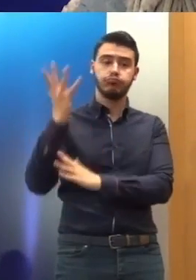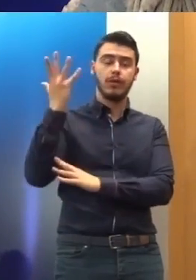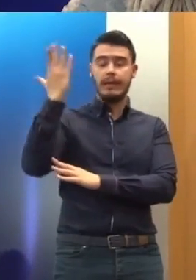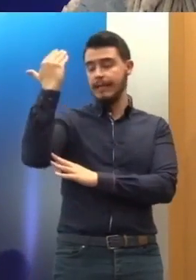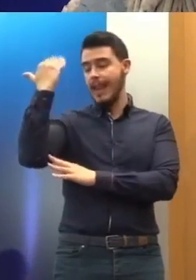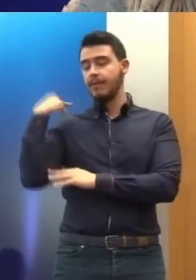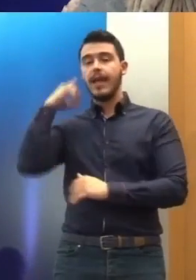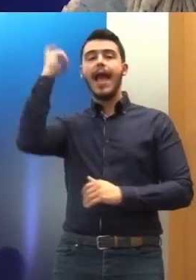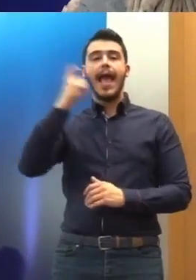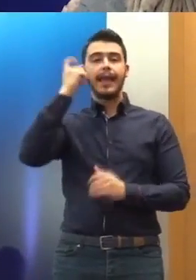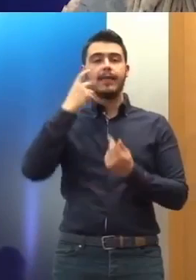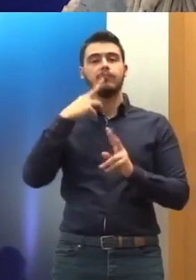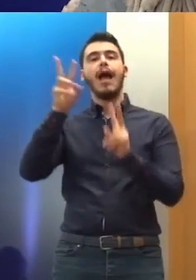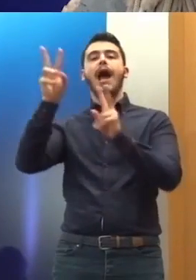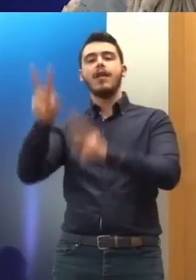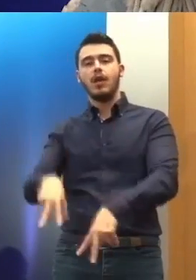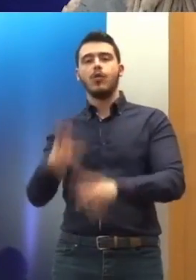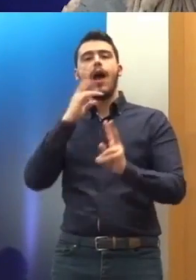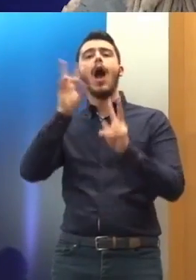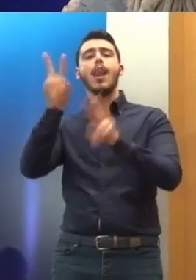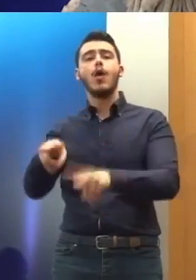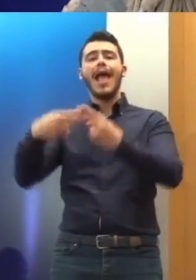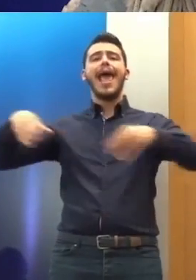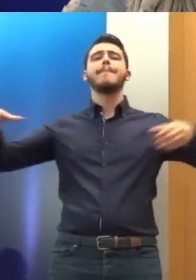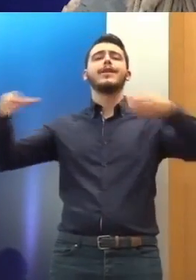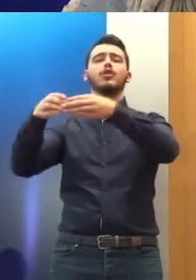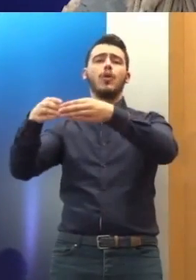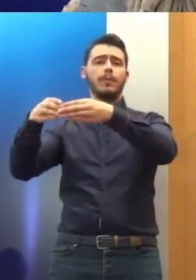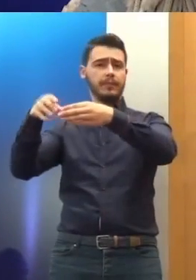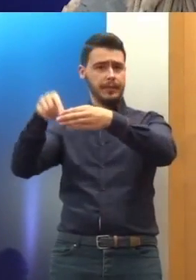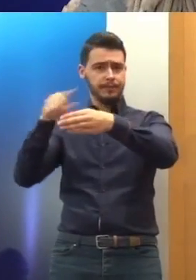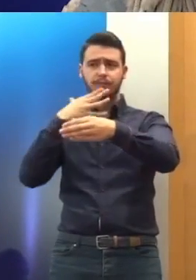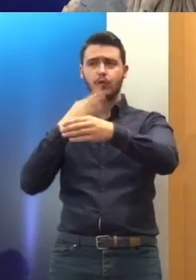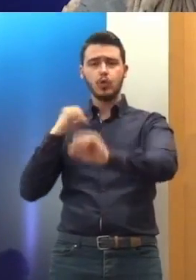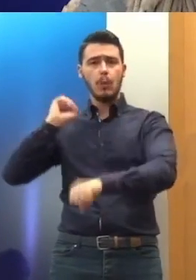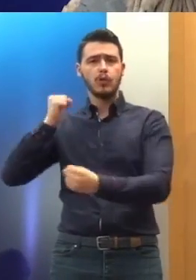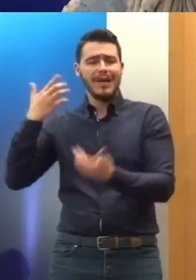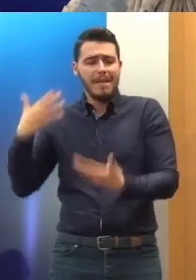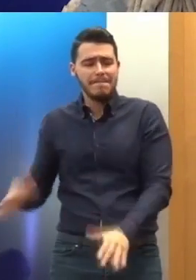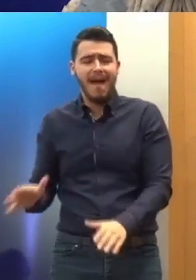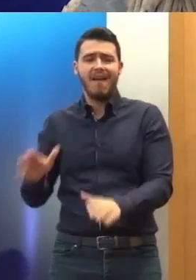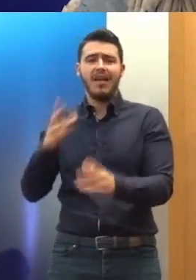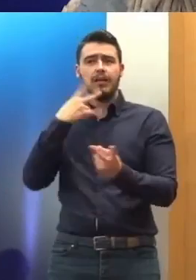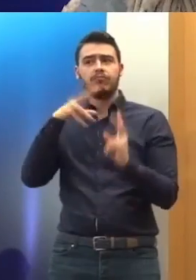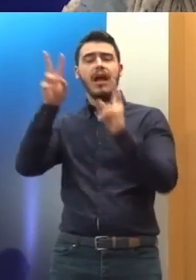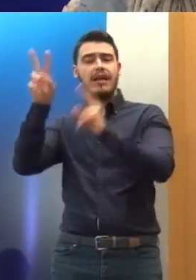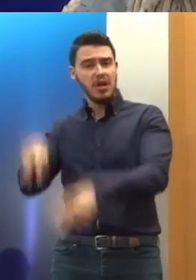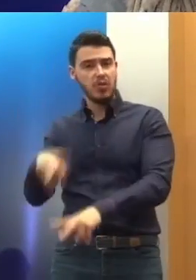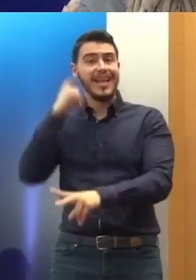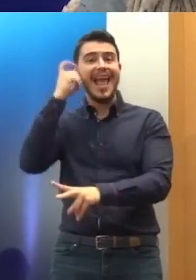αναγνωρίζει Διότι αναγνωρίζει η Επιτροπή αυτή την προσπάθεια Με τη διαφορά ότι θα μπορούμε να μιλήσουμε για το θέμα του